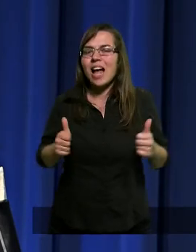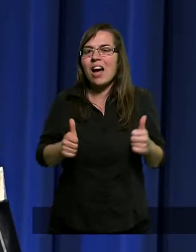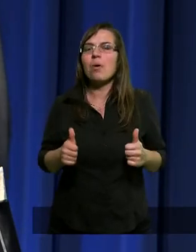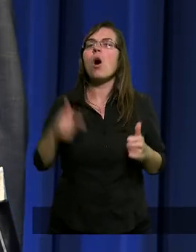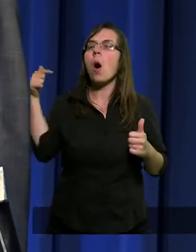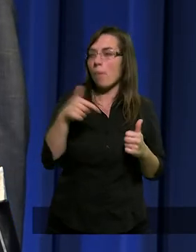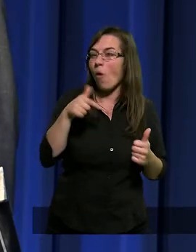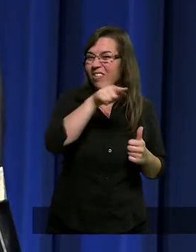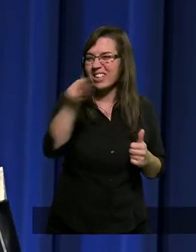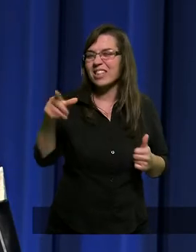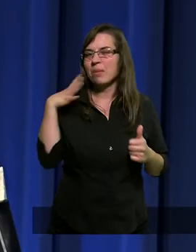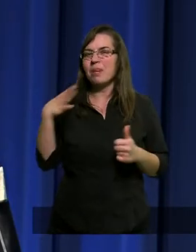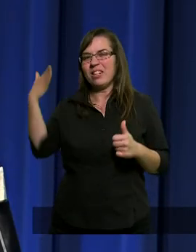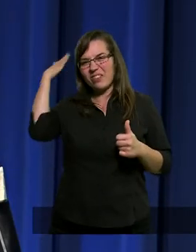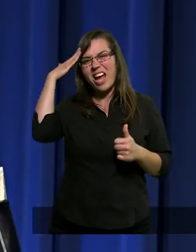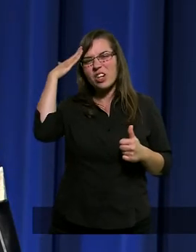bo powinni byli wiedzieć.